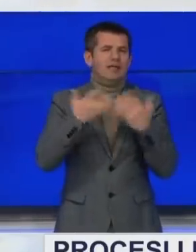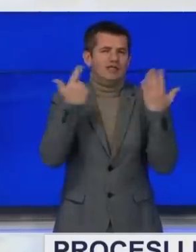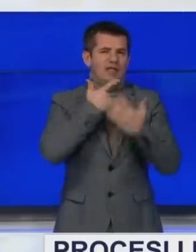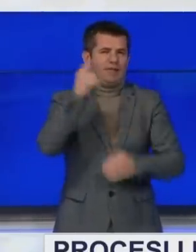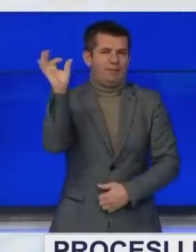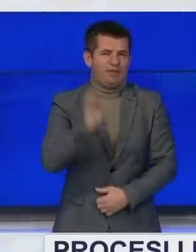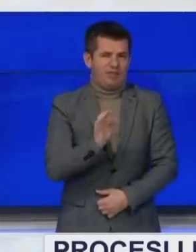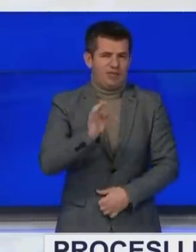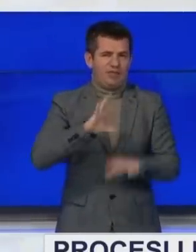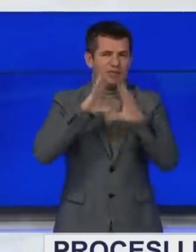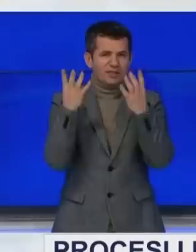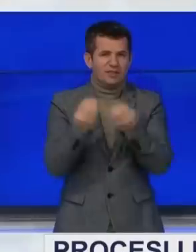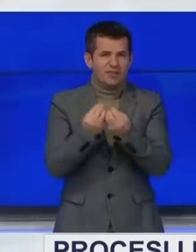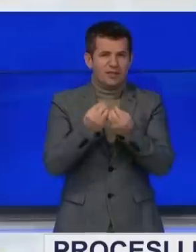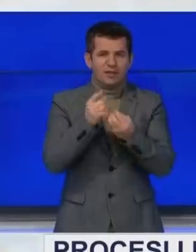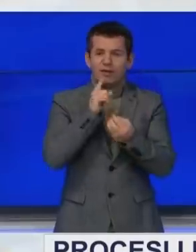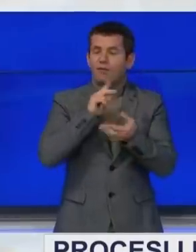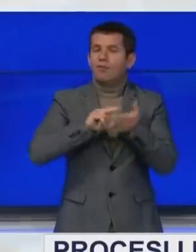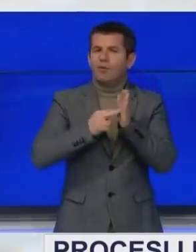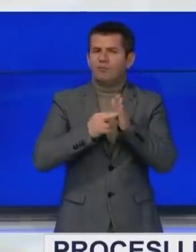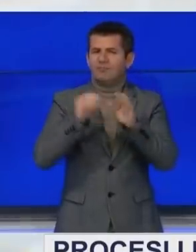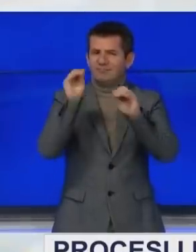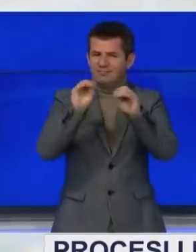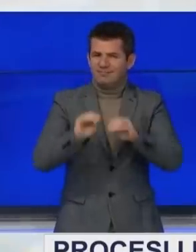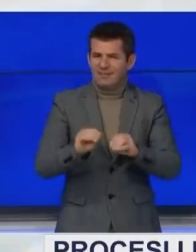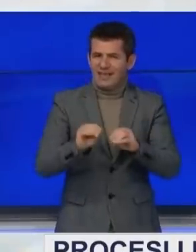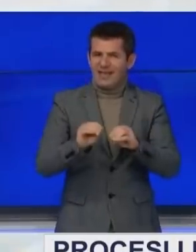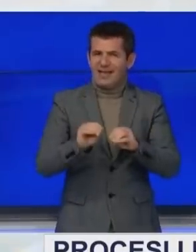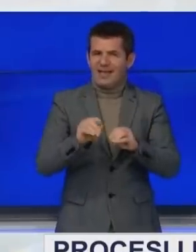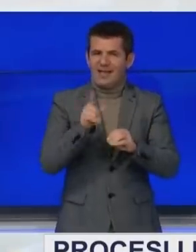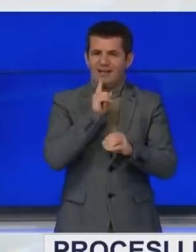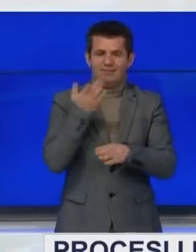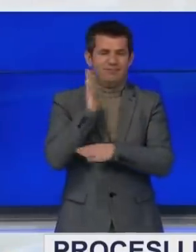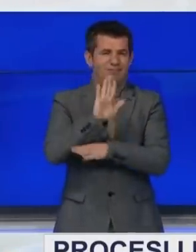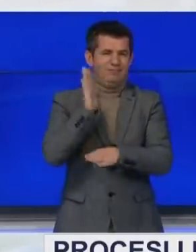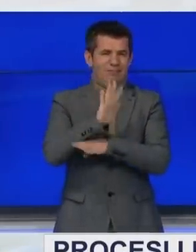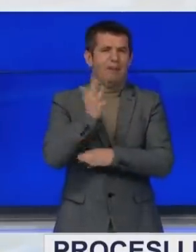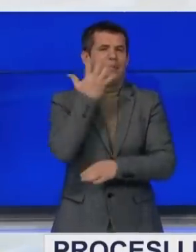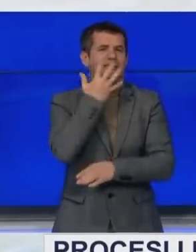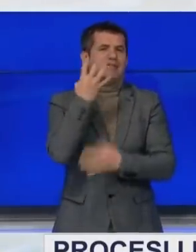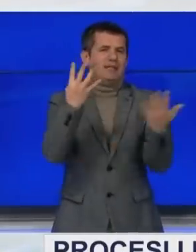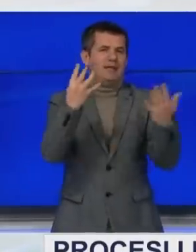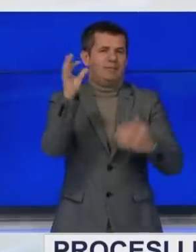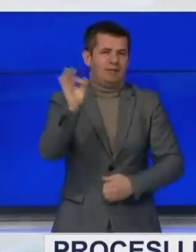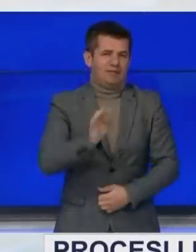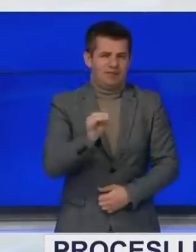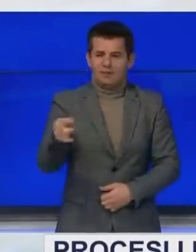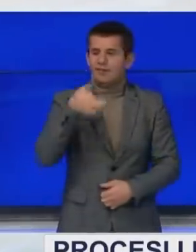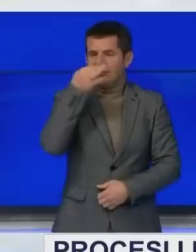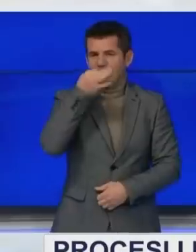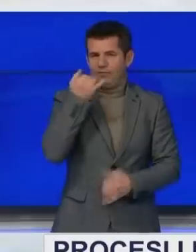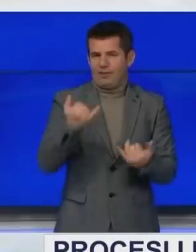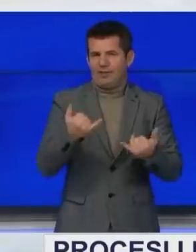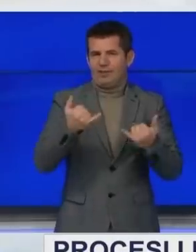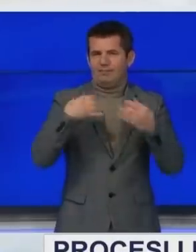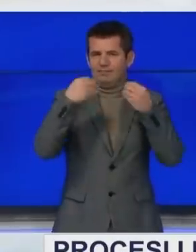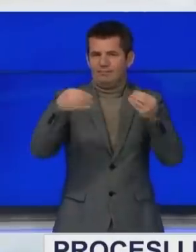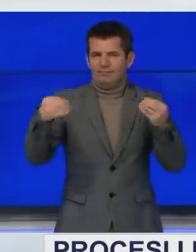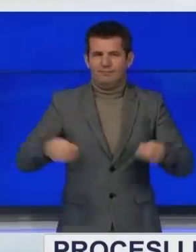të formularëve të subjekteve politike dhe 59% të kandidatëve. Djekib një pjesë të deklaratës.